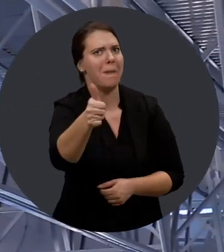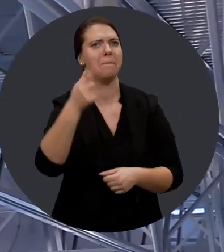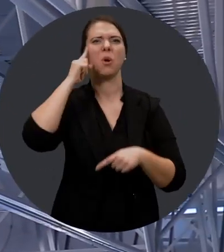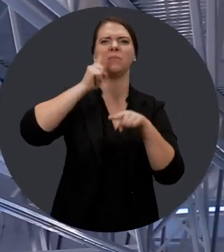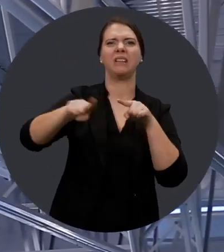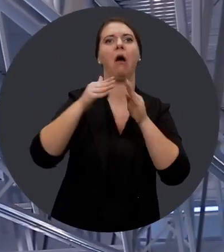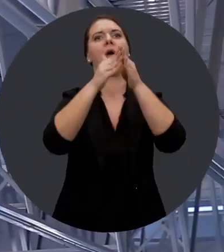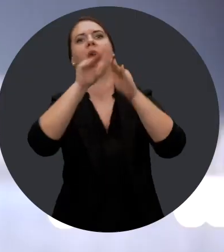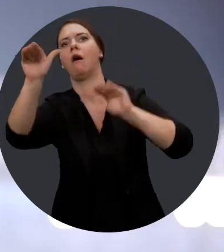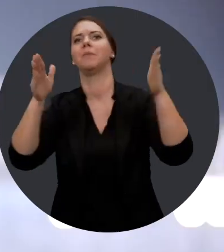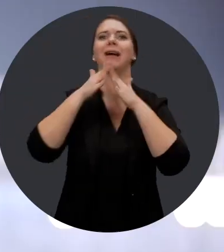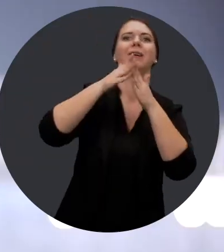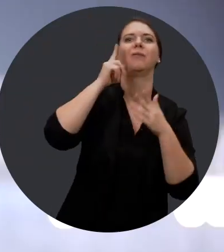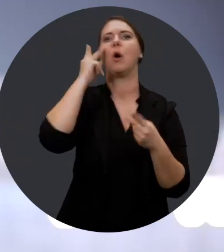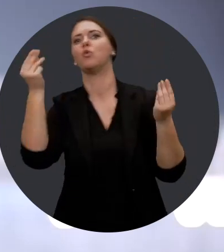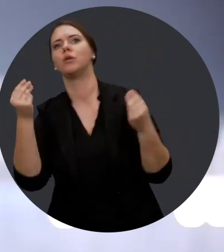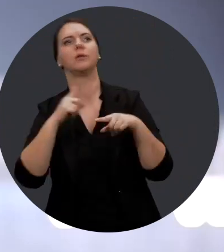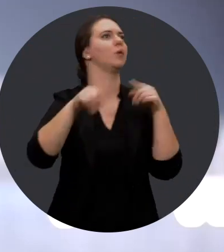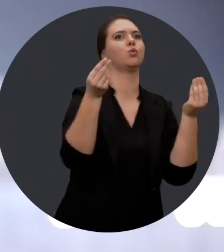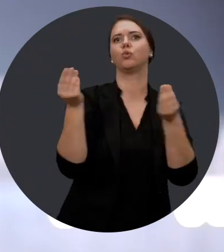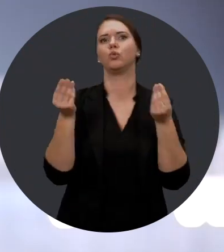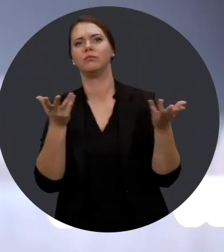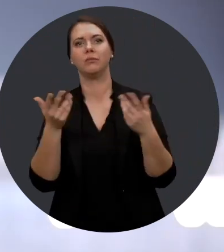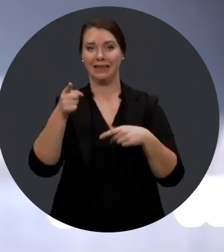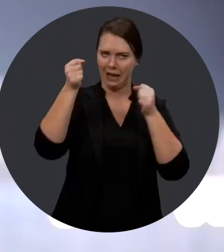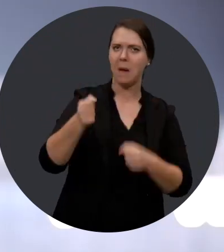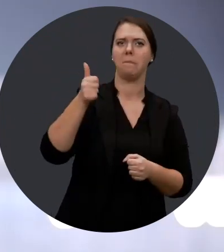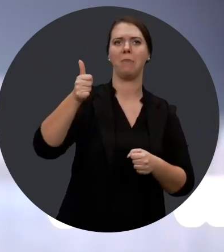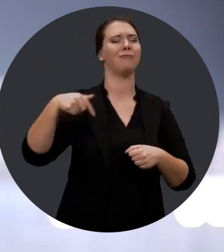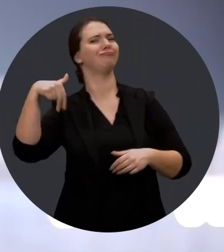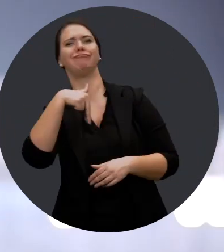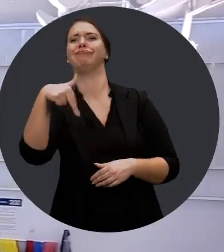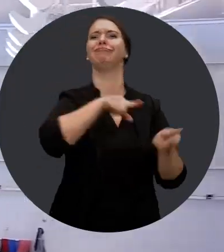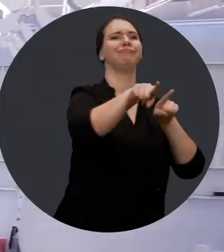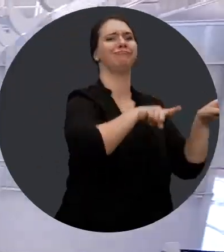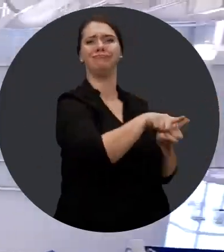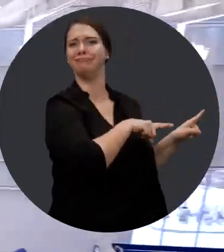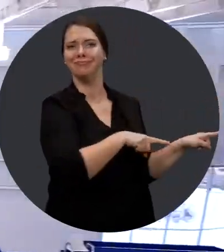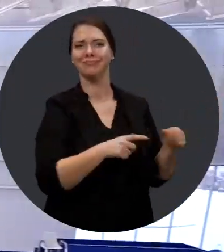et d'éviter à avoir à demander toujours où sont les toilettes, où sont les vestiaires et donc qu puisse se diriger par elle-même.